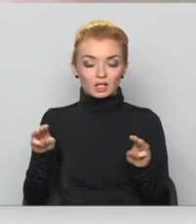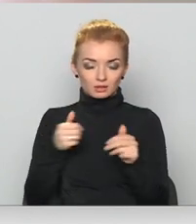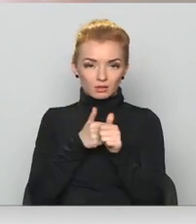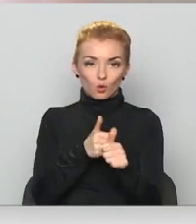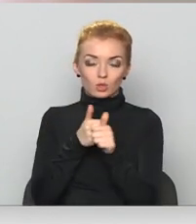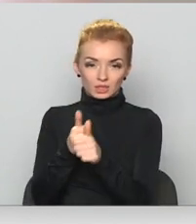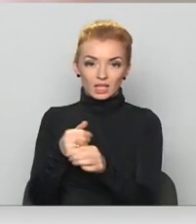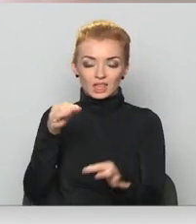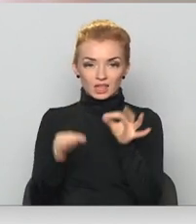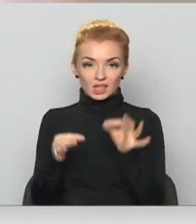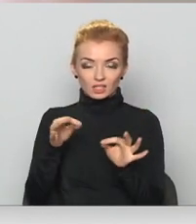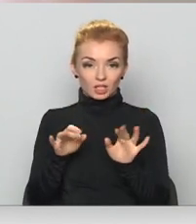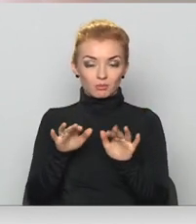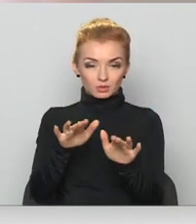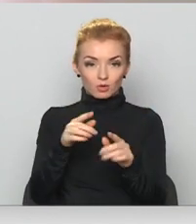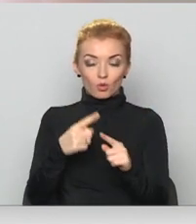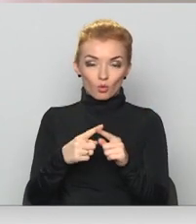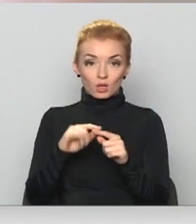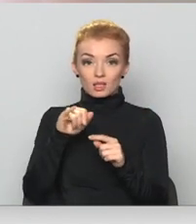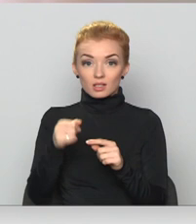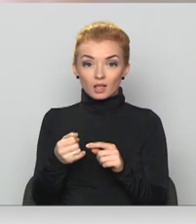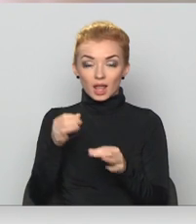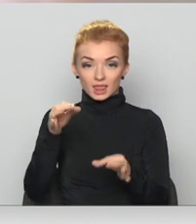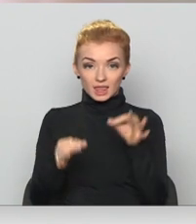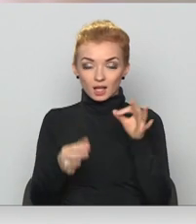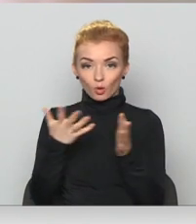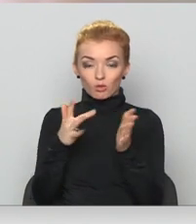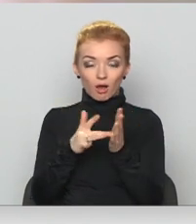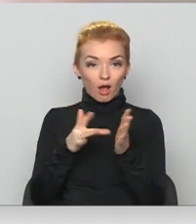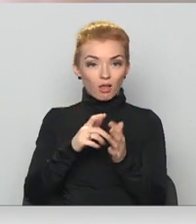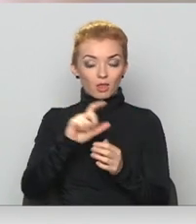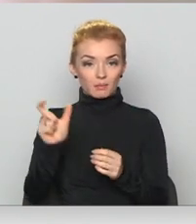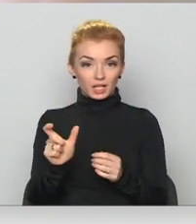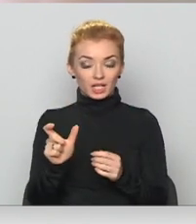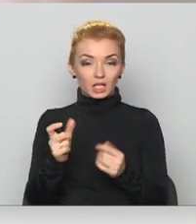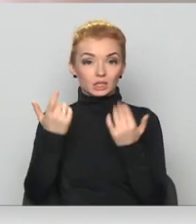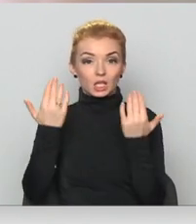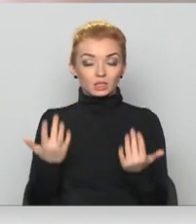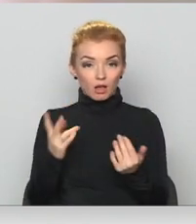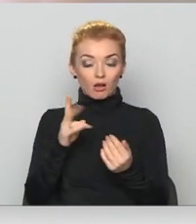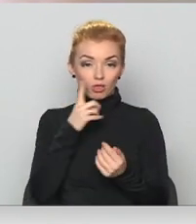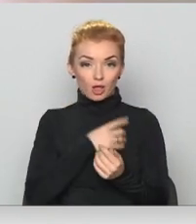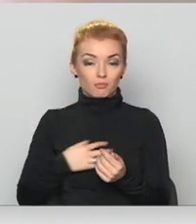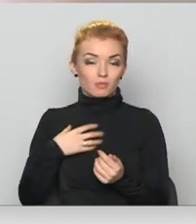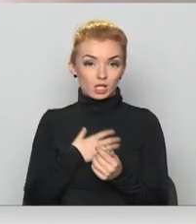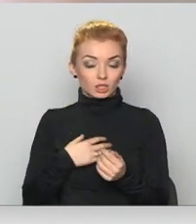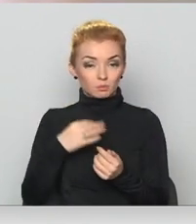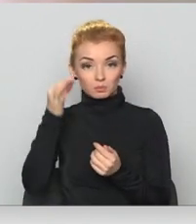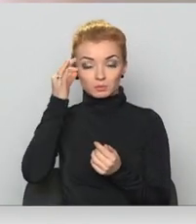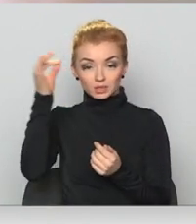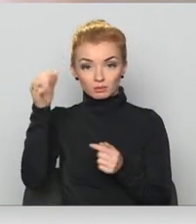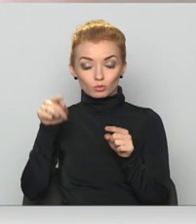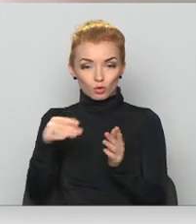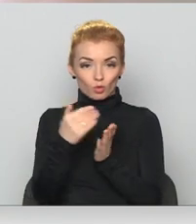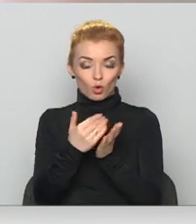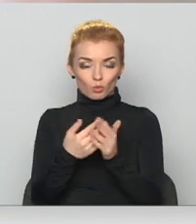līdzi tiesvētības gaitai. Ja savukārt tiesa kaut kādā brīdī secinās, ka ir nepieciešams precizēt minēto